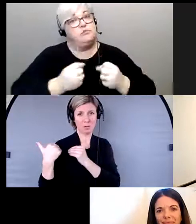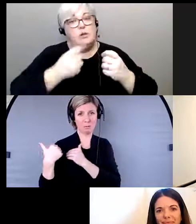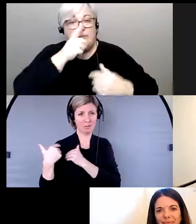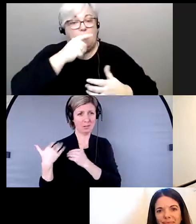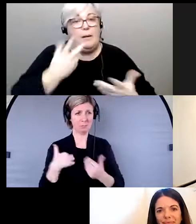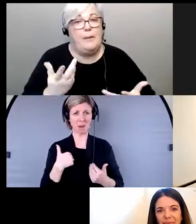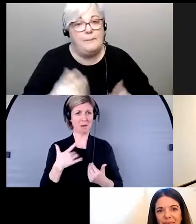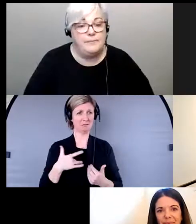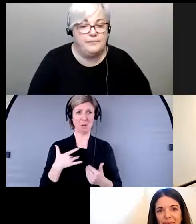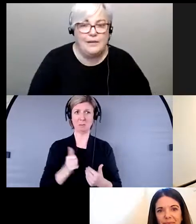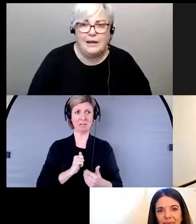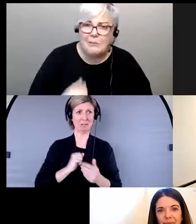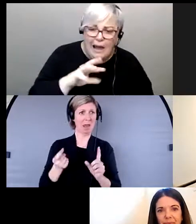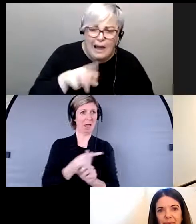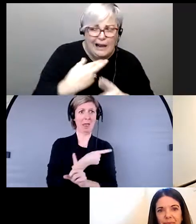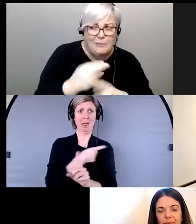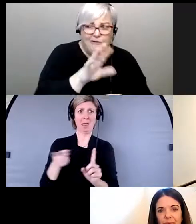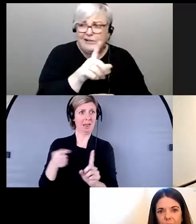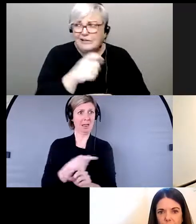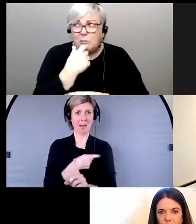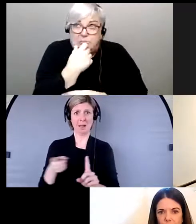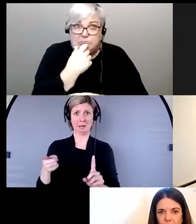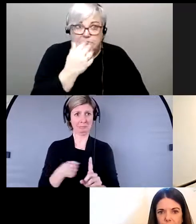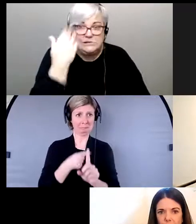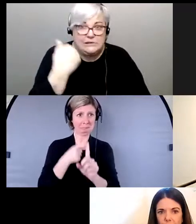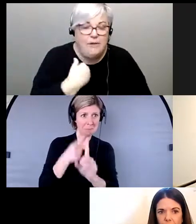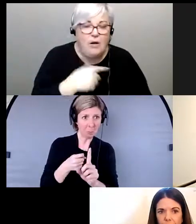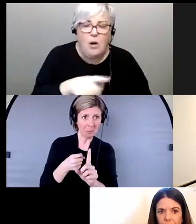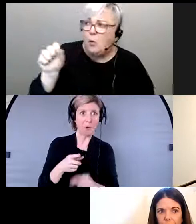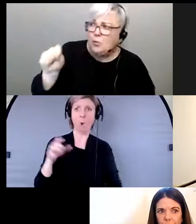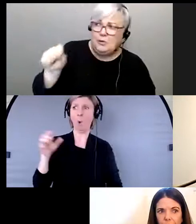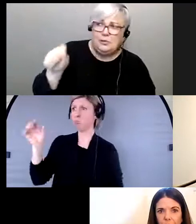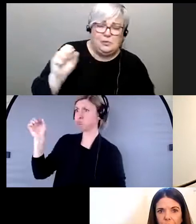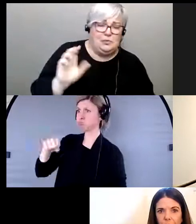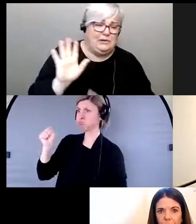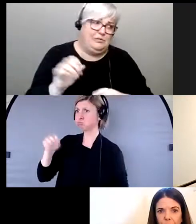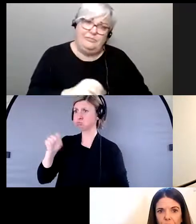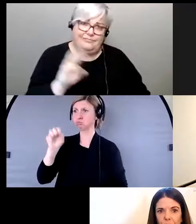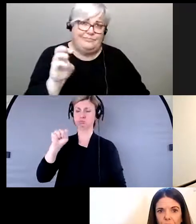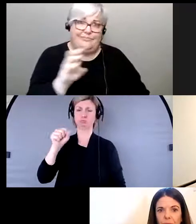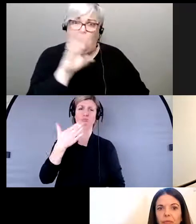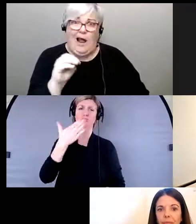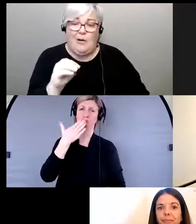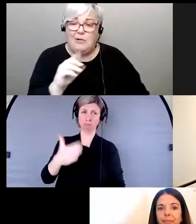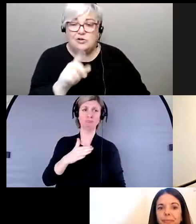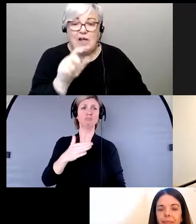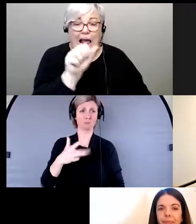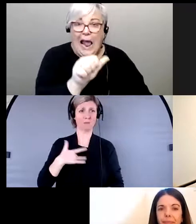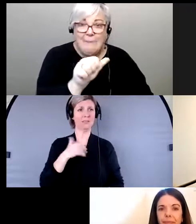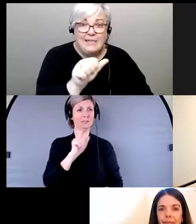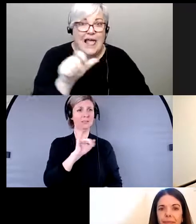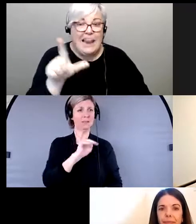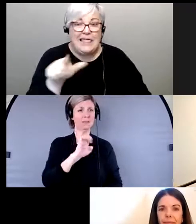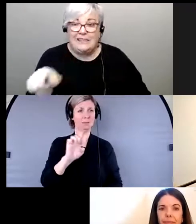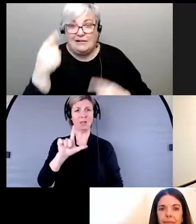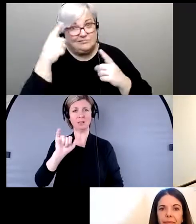Donc, je ne sais pas si ça répond à votre question, mais oui, certainement. Wow! Je suis sûre qu'Amy et Linnett sont probablement